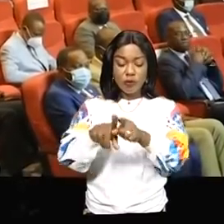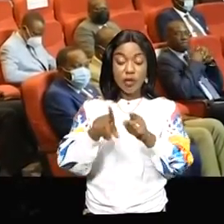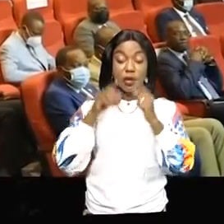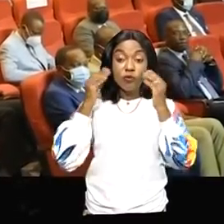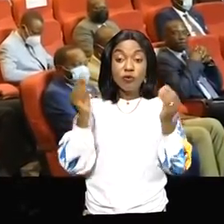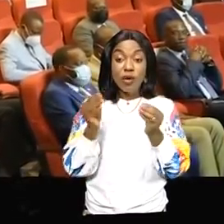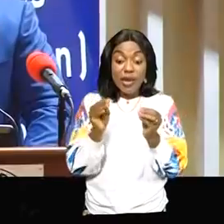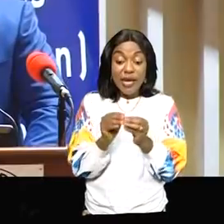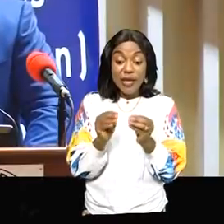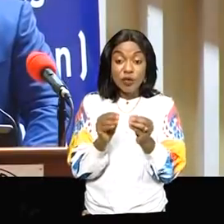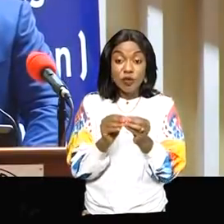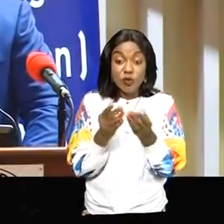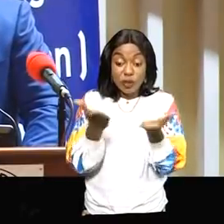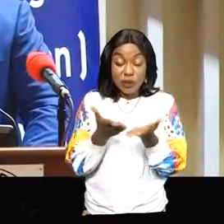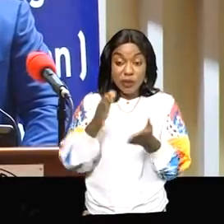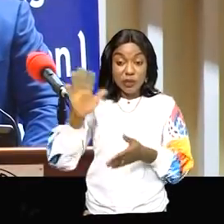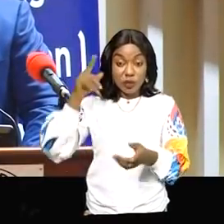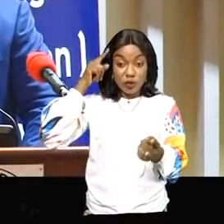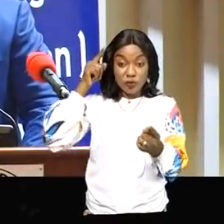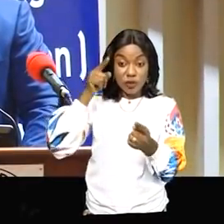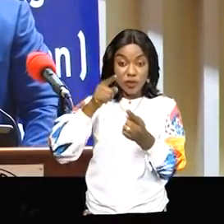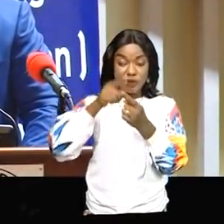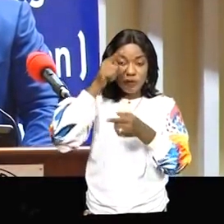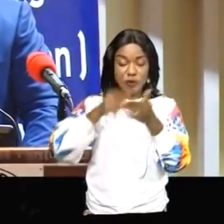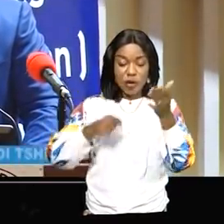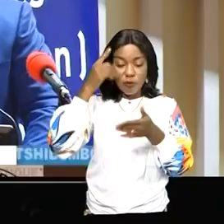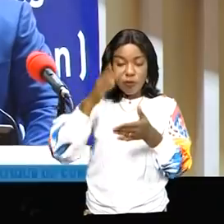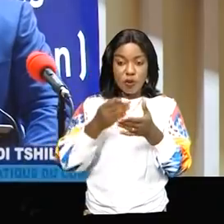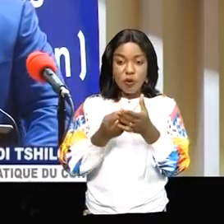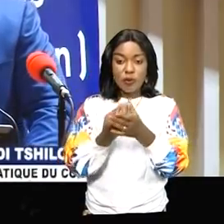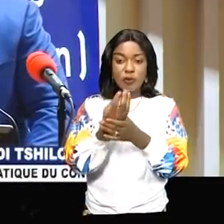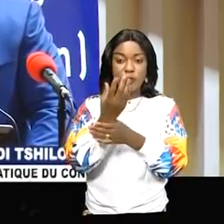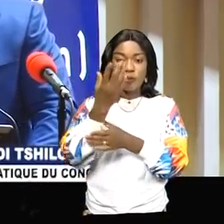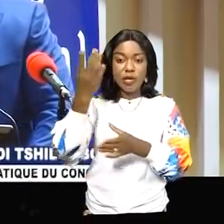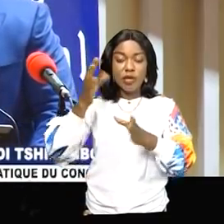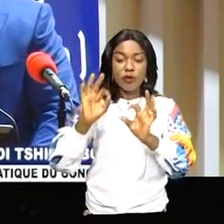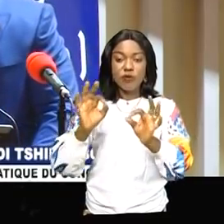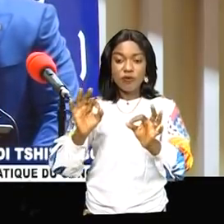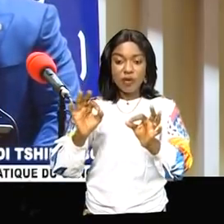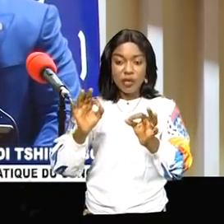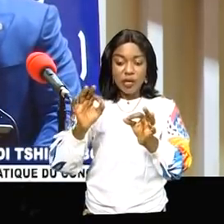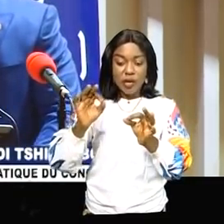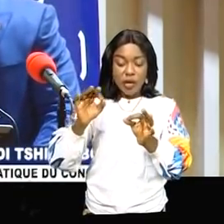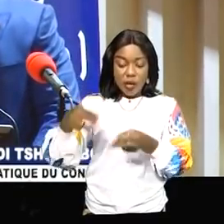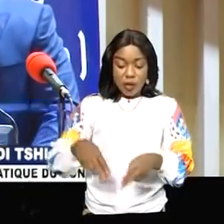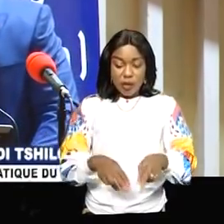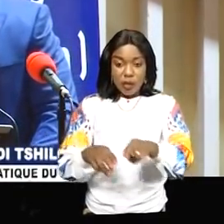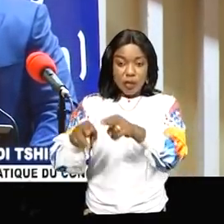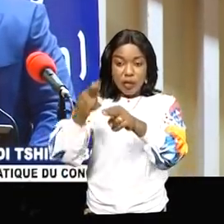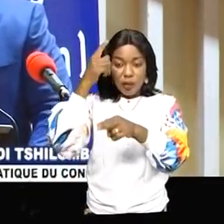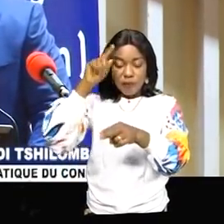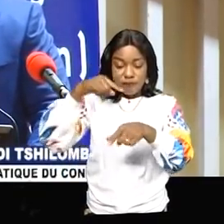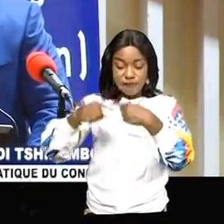la réunion de Kinshasa se fixe comme objectif de déclencher une nouvelle dynamique qui devrait nous permettre de franchir de nouvelles